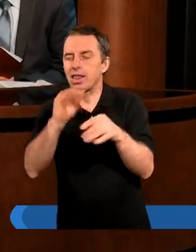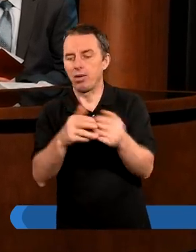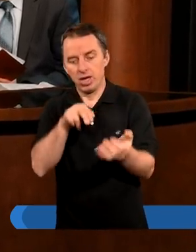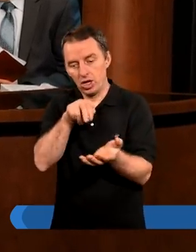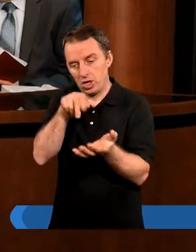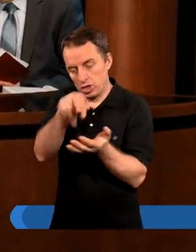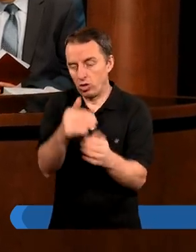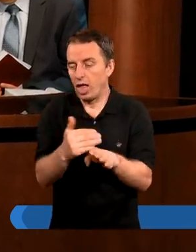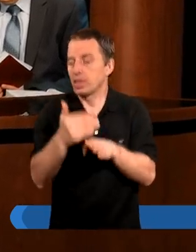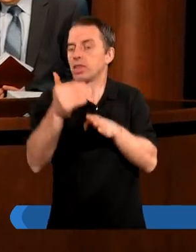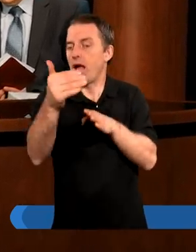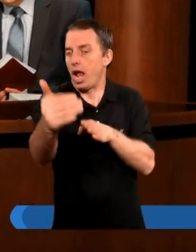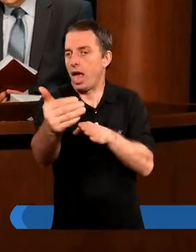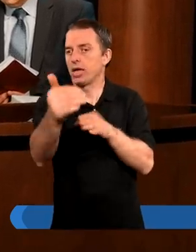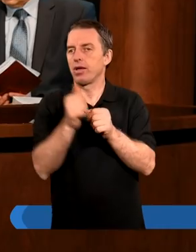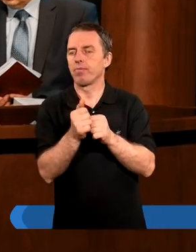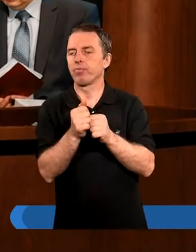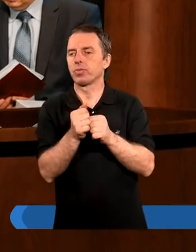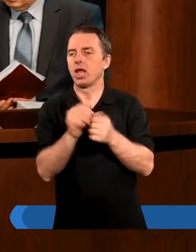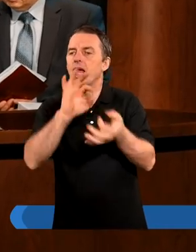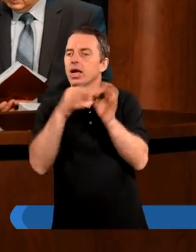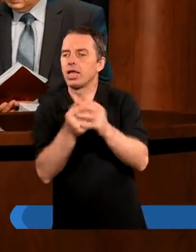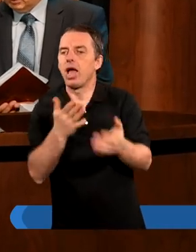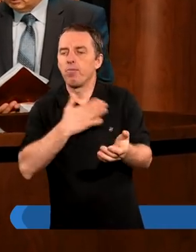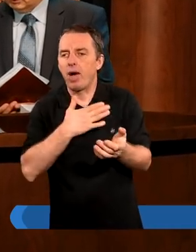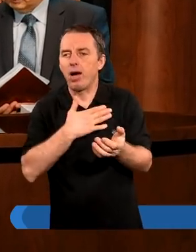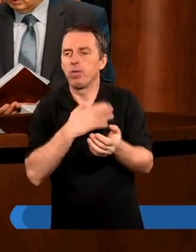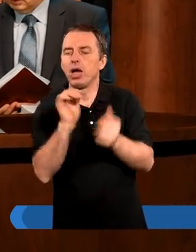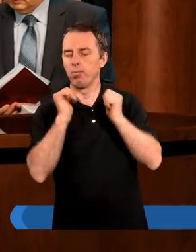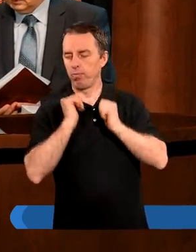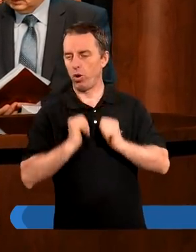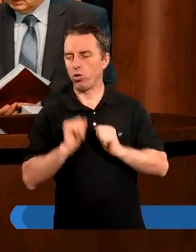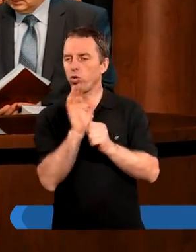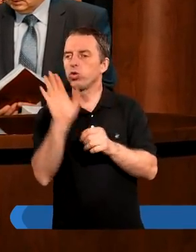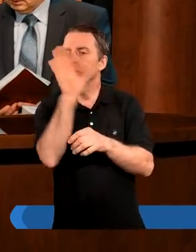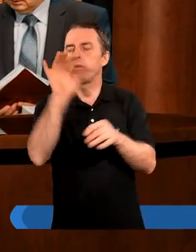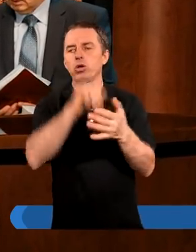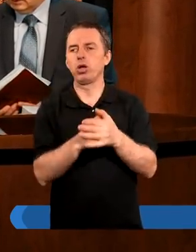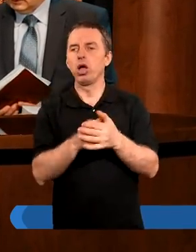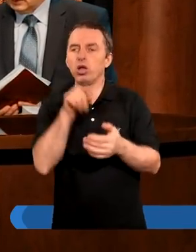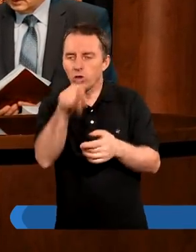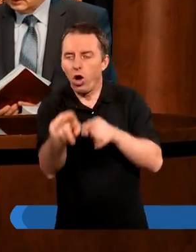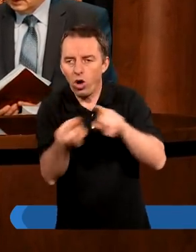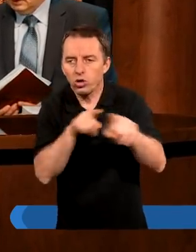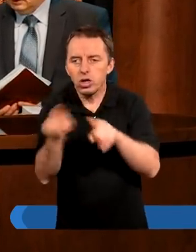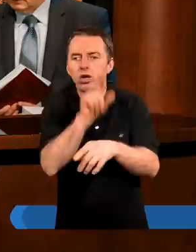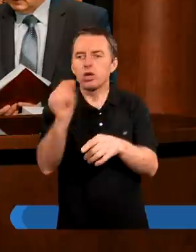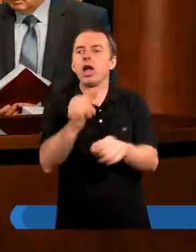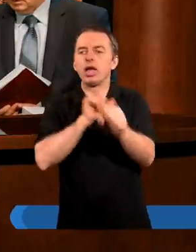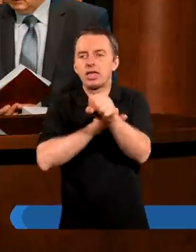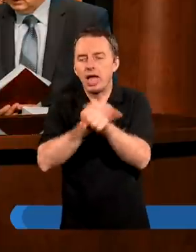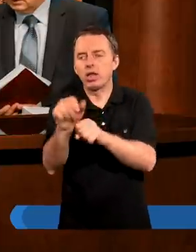idąc dalej, gdy mamy pokój z Bogiem, to oznacza, że